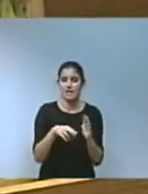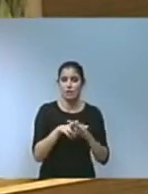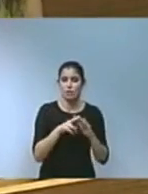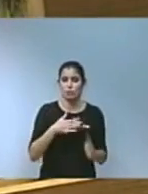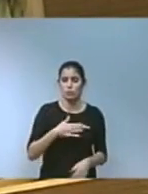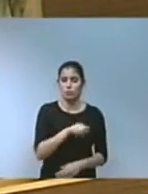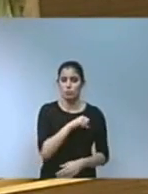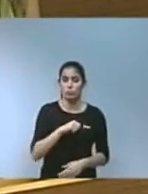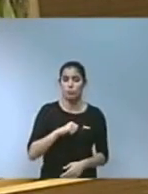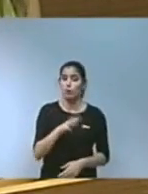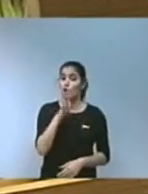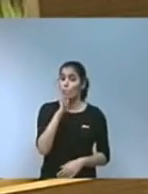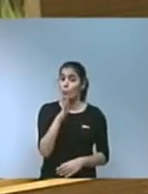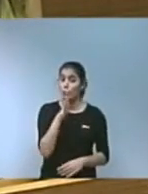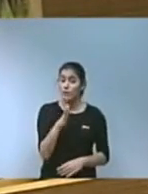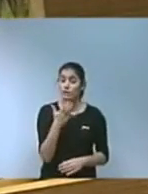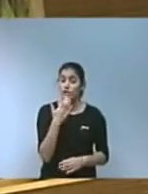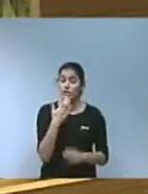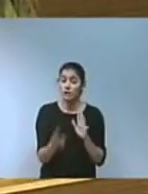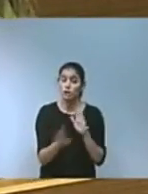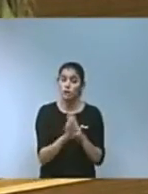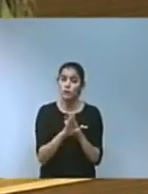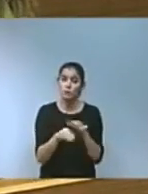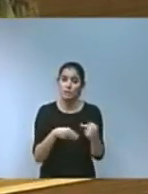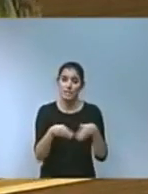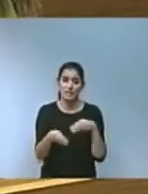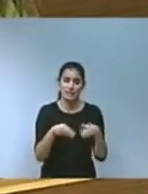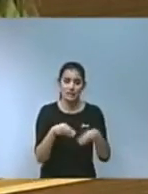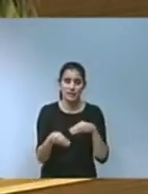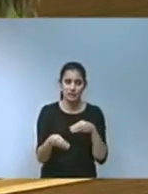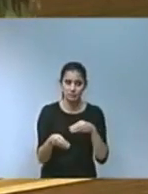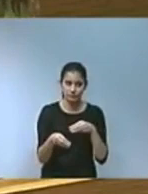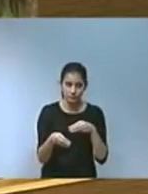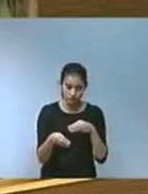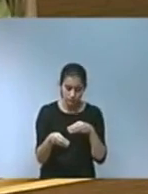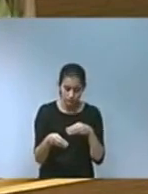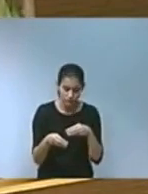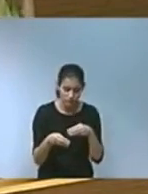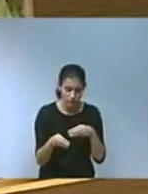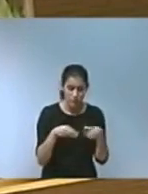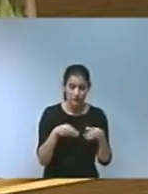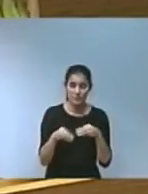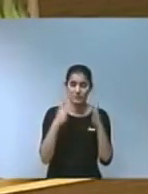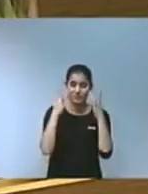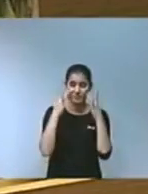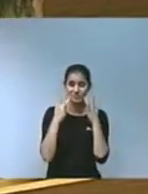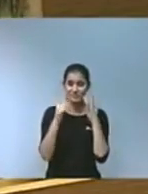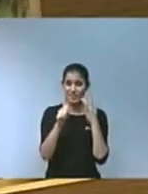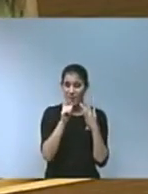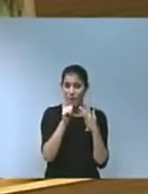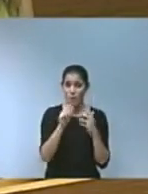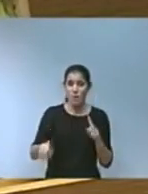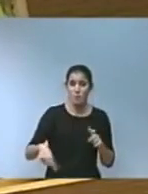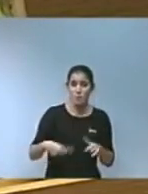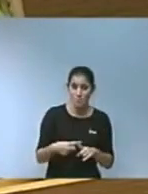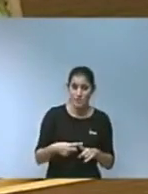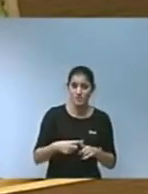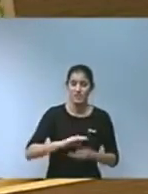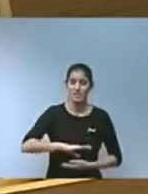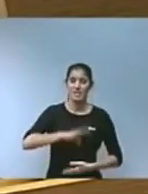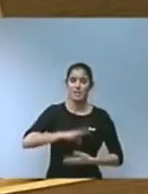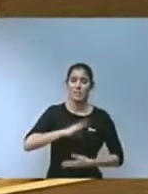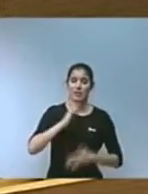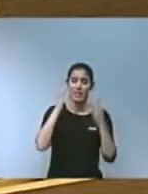això seguint l'estratègia d'extensió i millora de les estructures de proveïment i sanejament d'aigües així com l'augment de la capacitat de depuració i